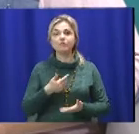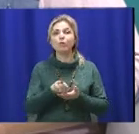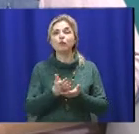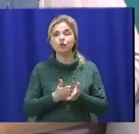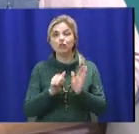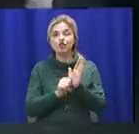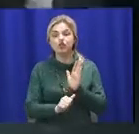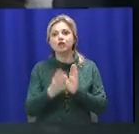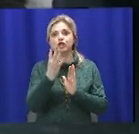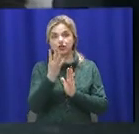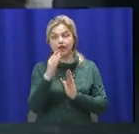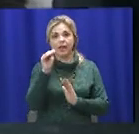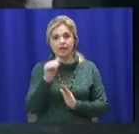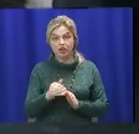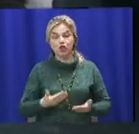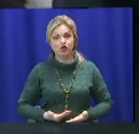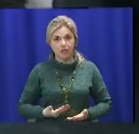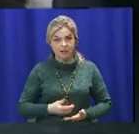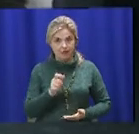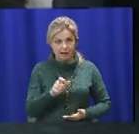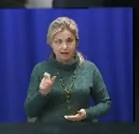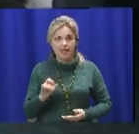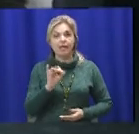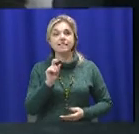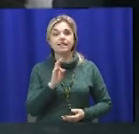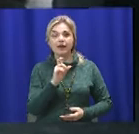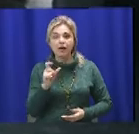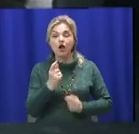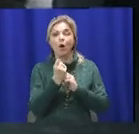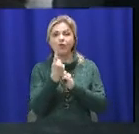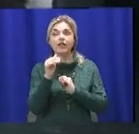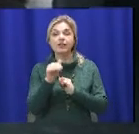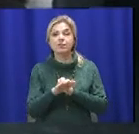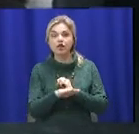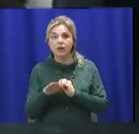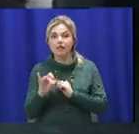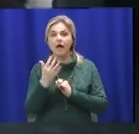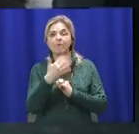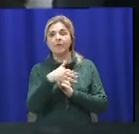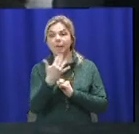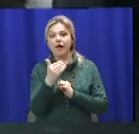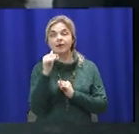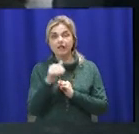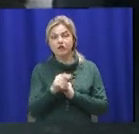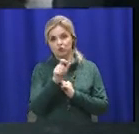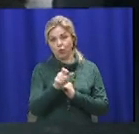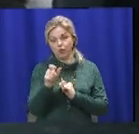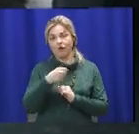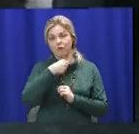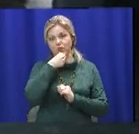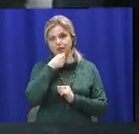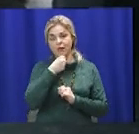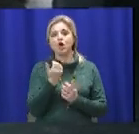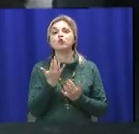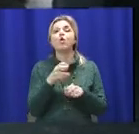тисячі мешканців, жителів. Із них 11 тисяч дітей і 55 тисяч зрослого населення. Скільки лікарів